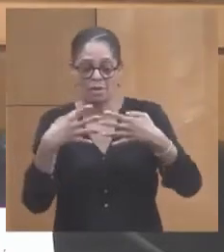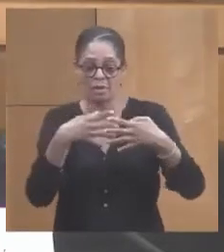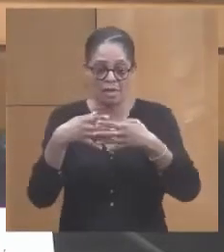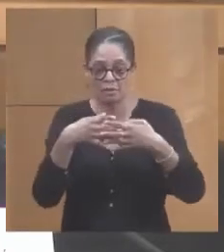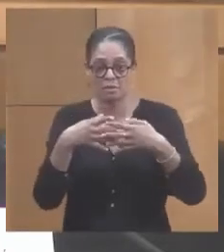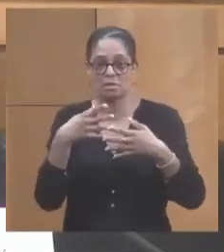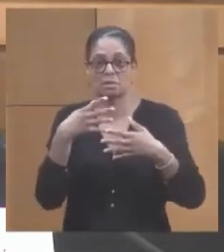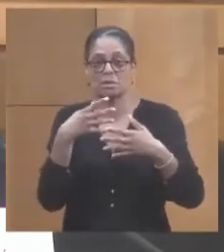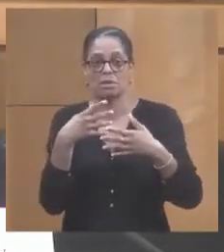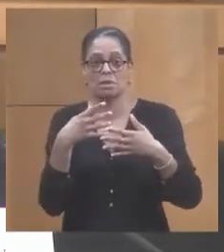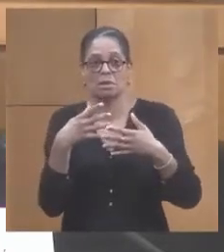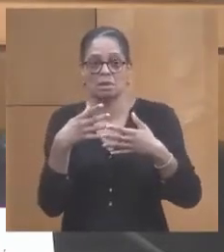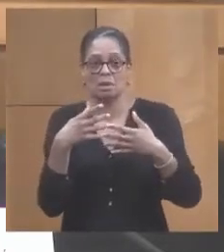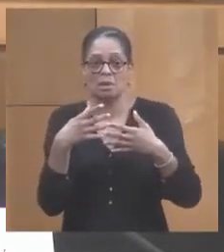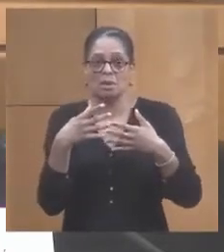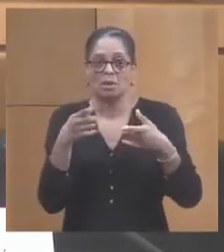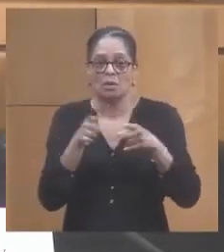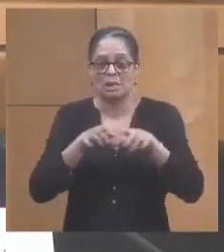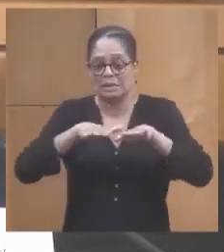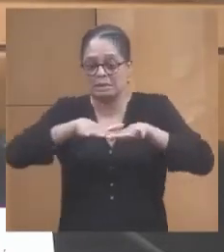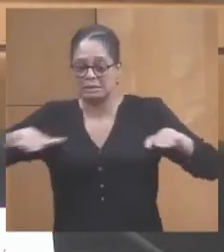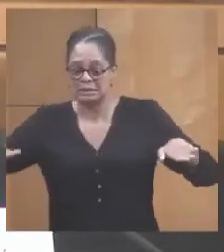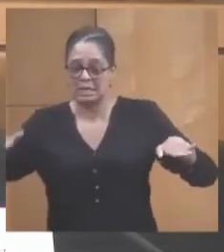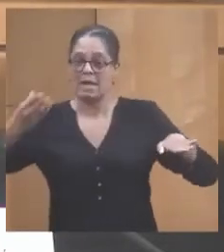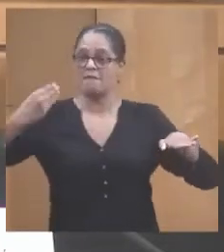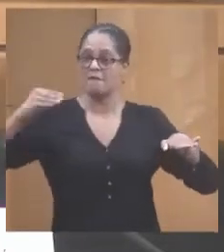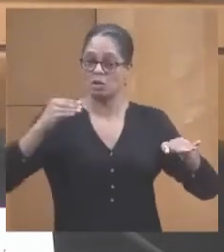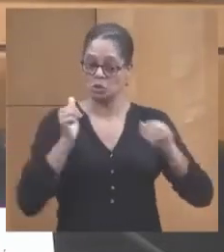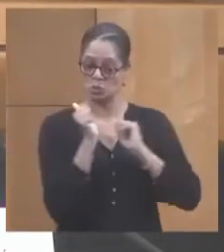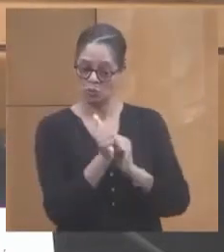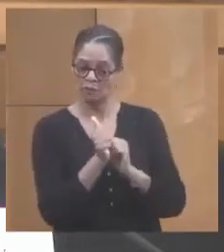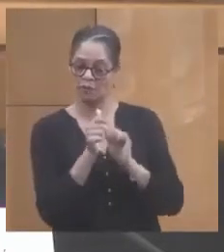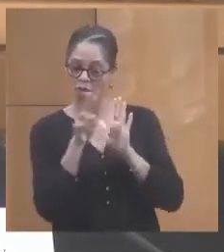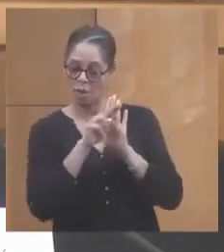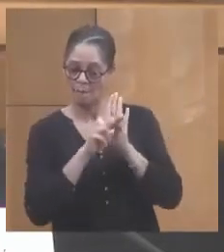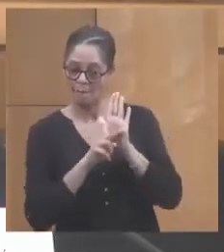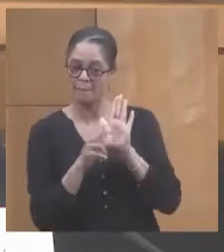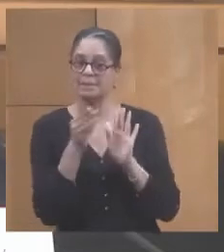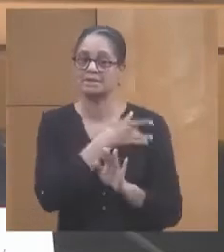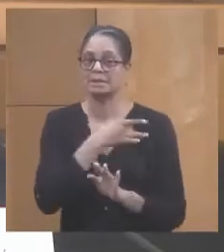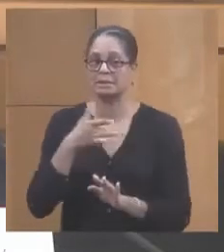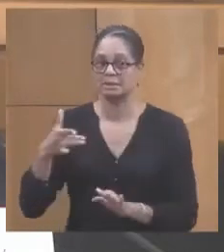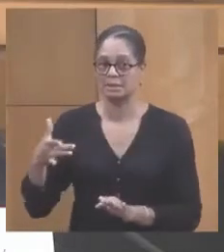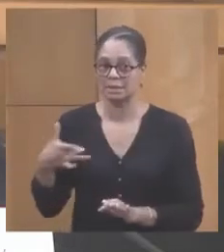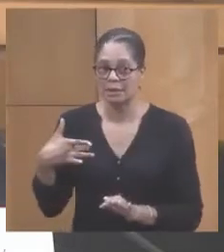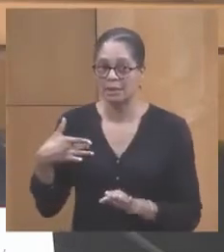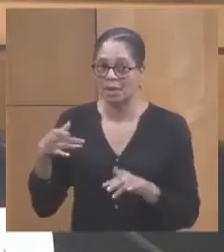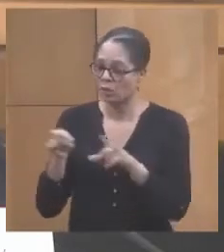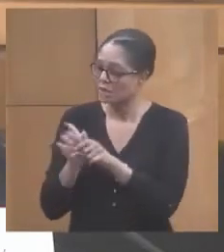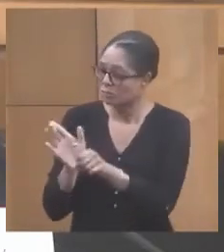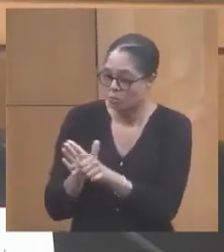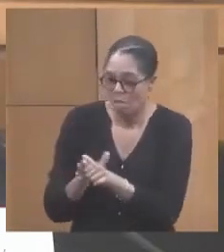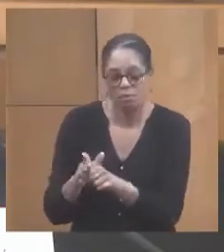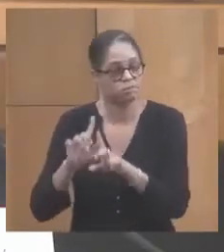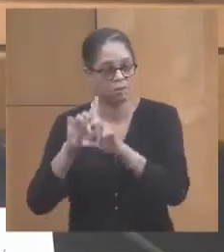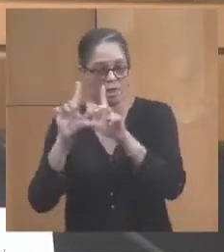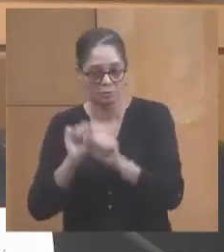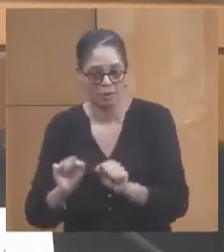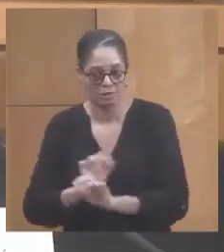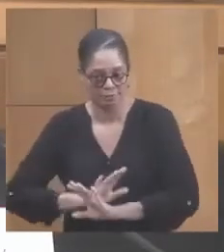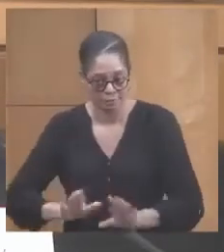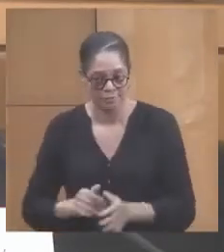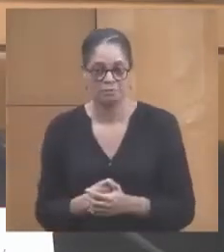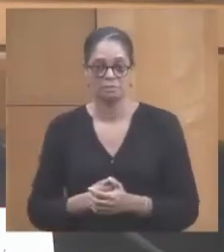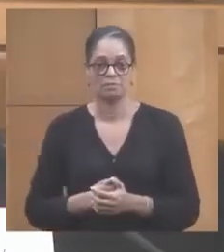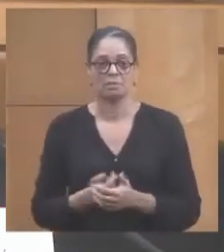pour les étals de vente ou normes sanitaires, pour le tri des déchets, etc. Cependant,